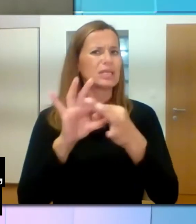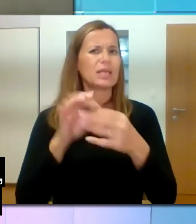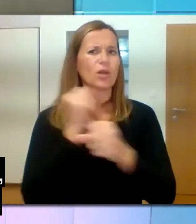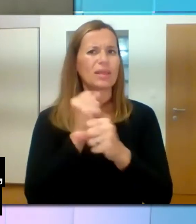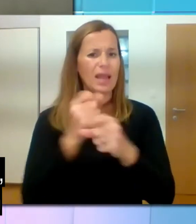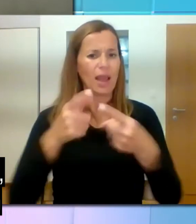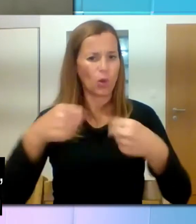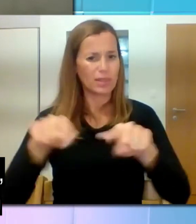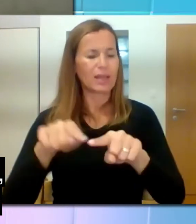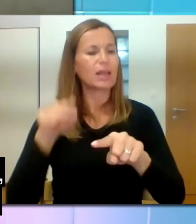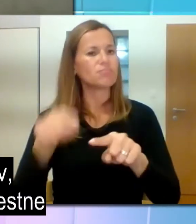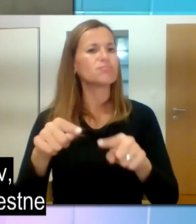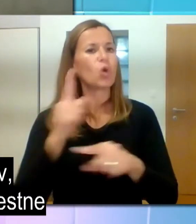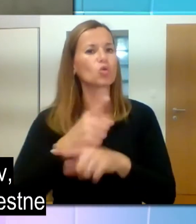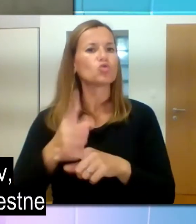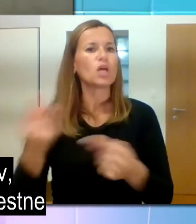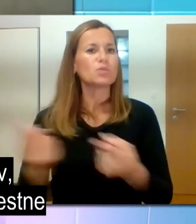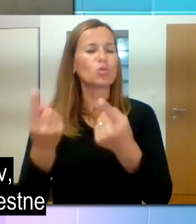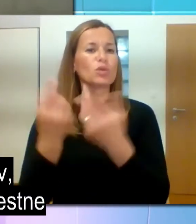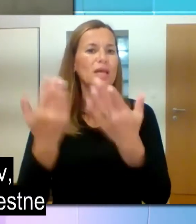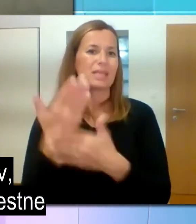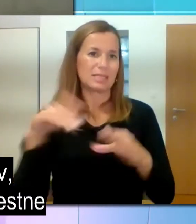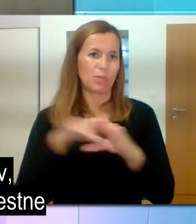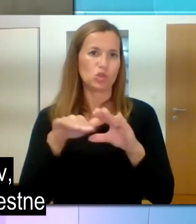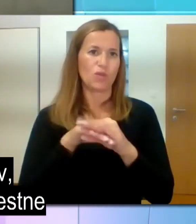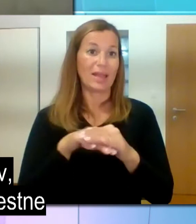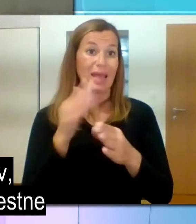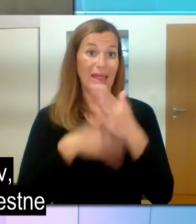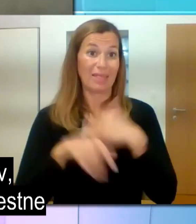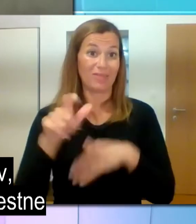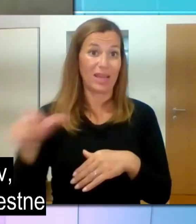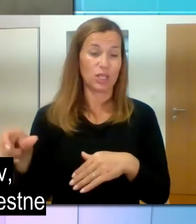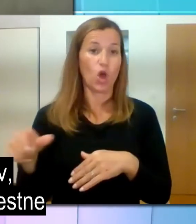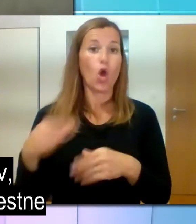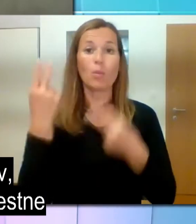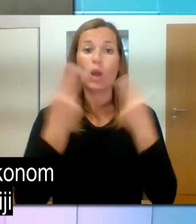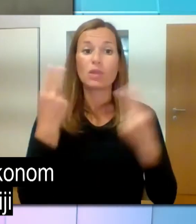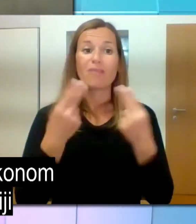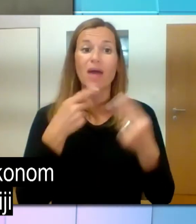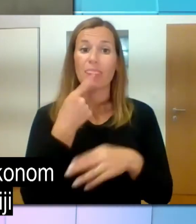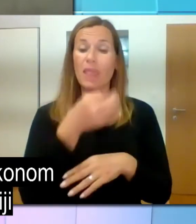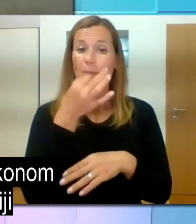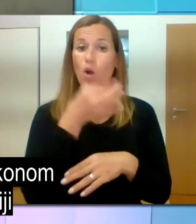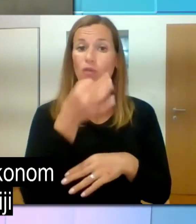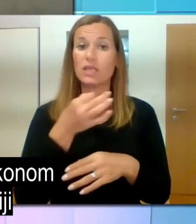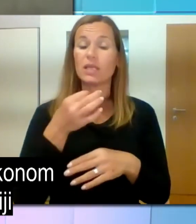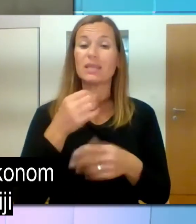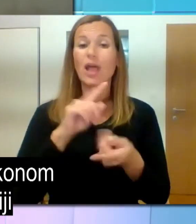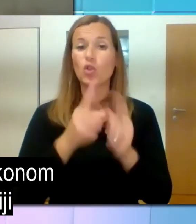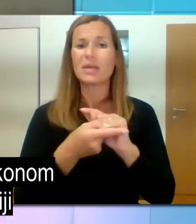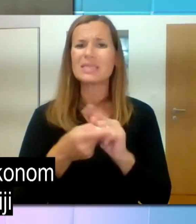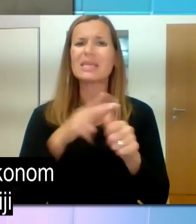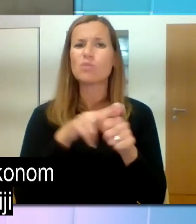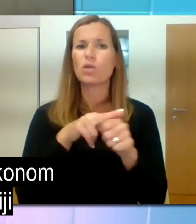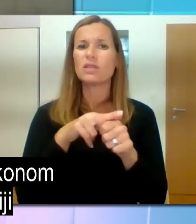delov delka, ki odloča v spodbudah za zaposlovanje invalidov, obravnava napovedi na domestne izpolnitve kvote